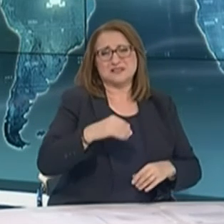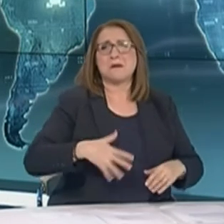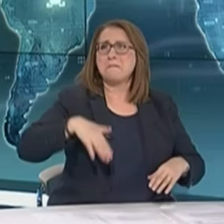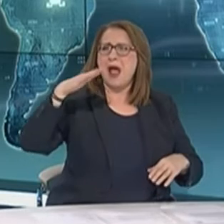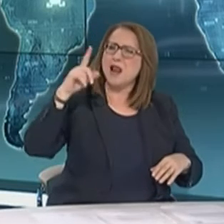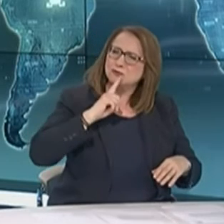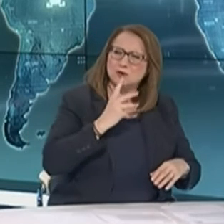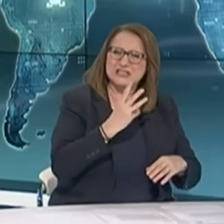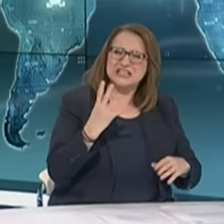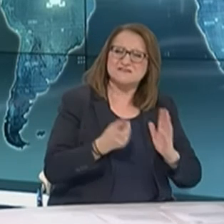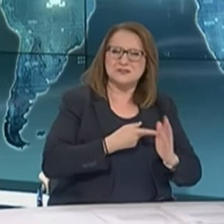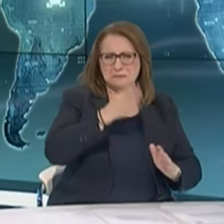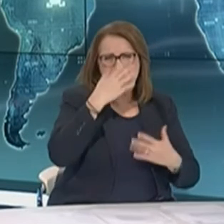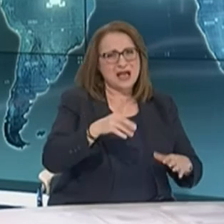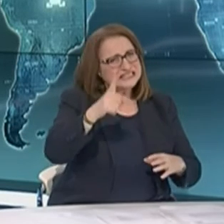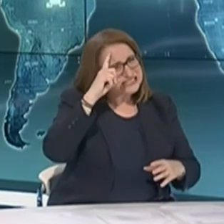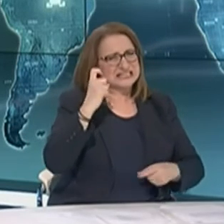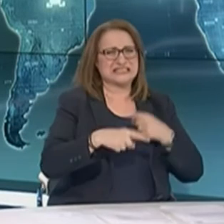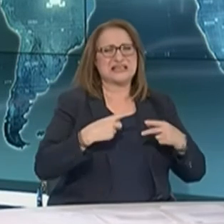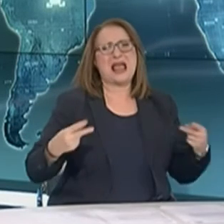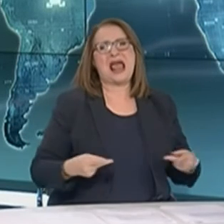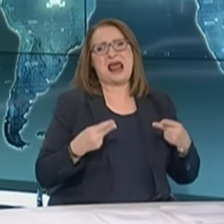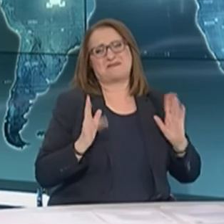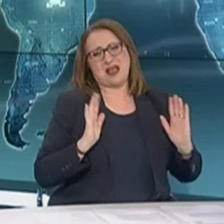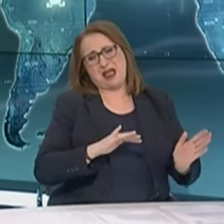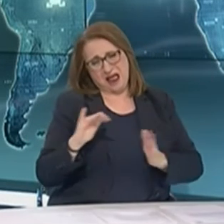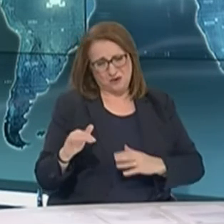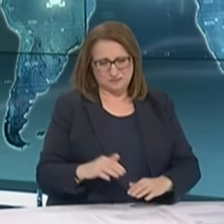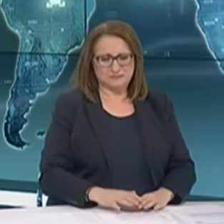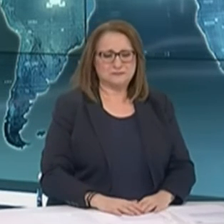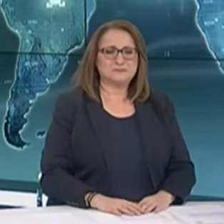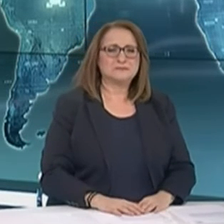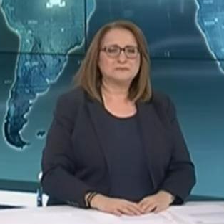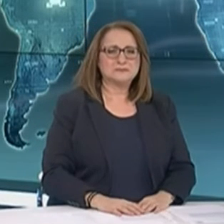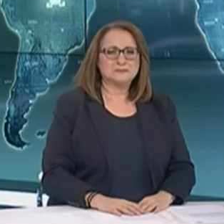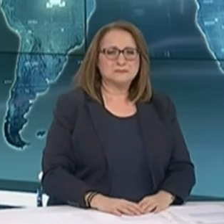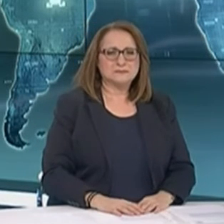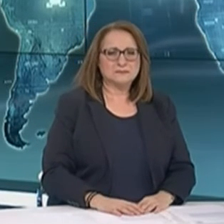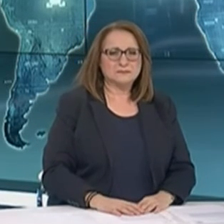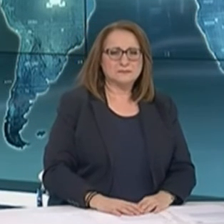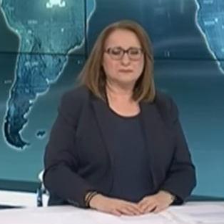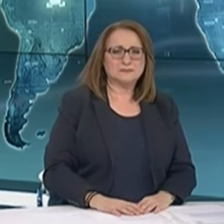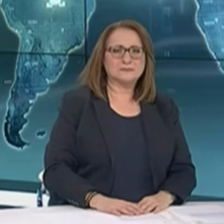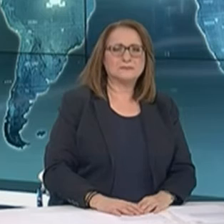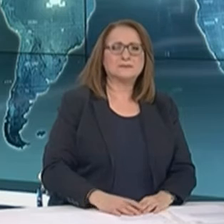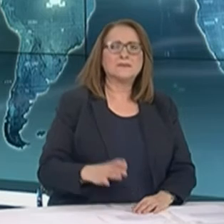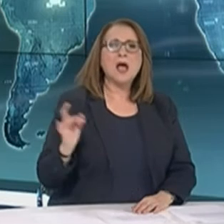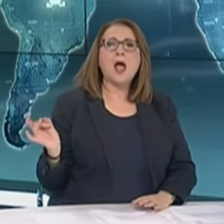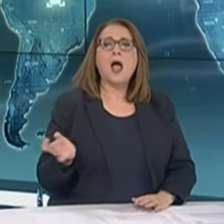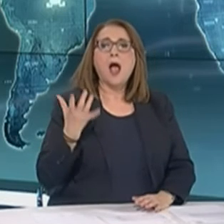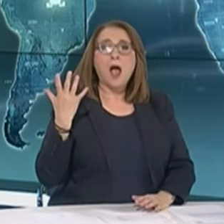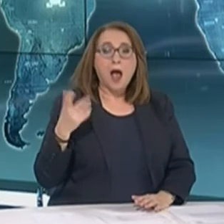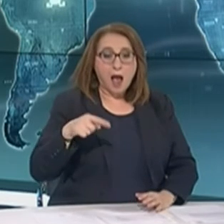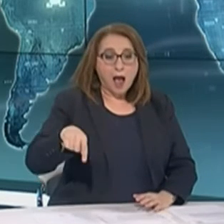Κυρία Πατρόματο. Όταν τα πούσματα χωρίς γνωστό τρόπο μετάδοσης